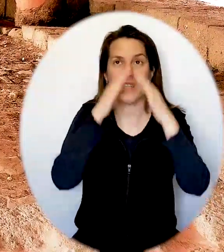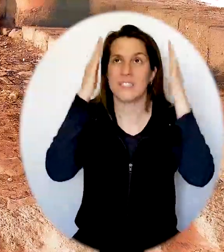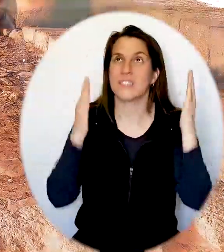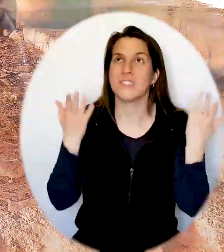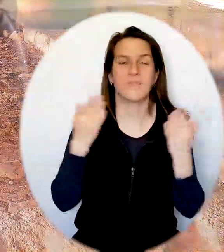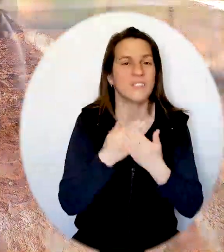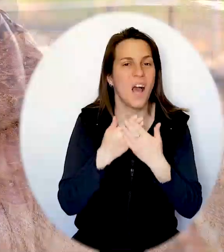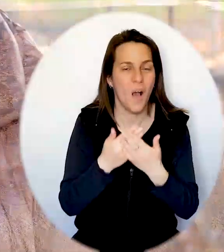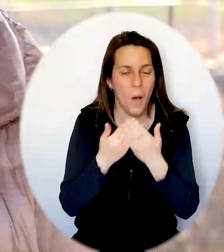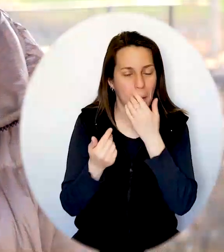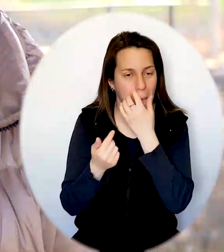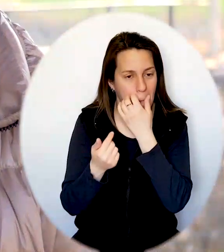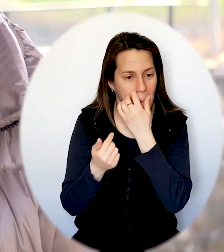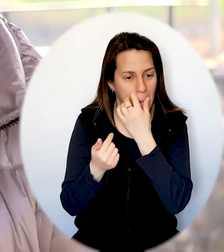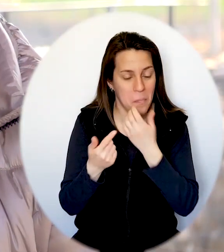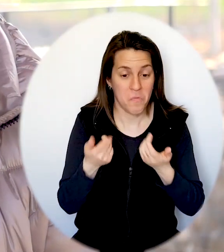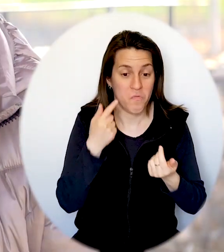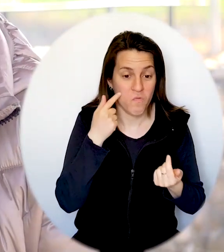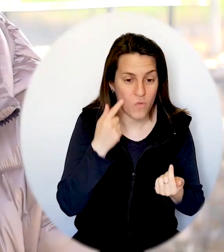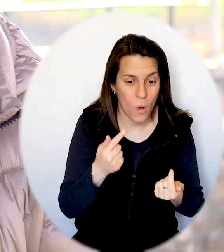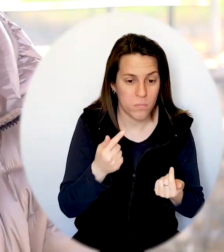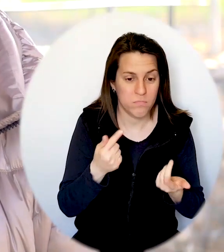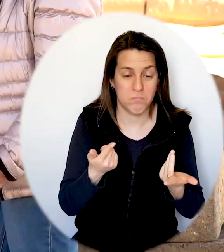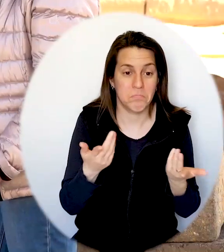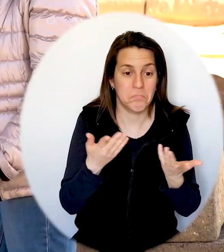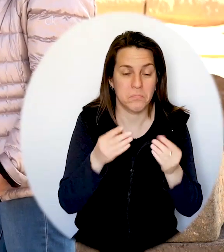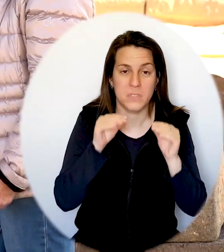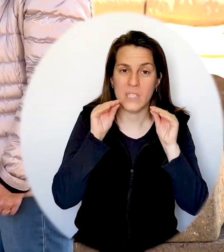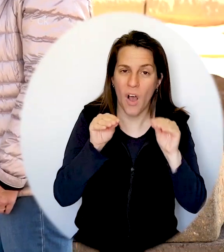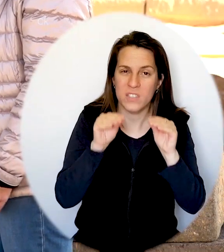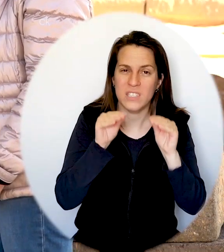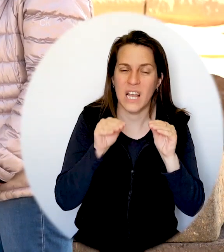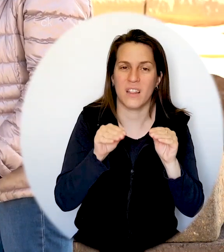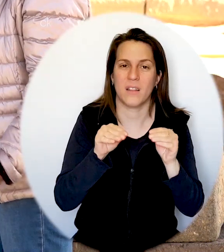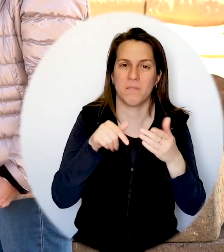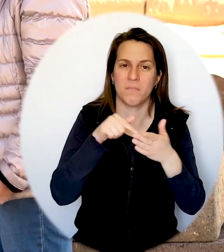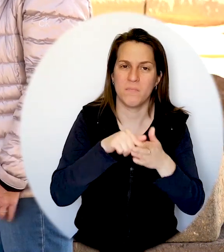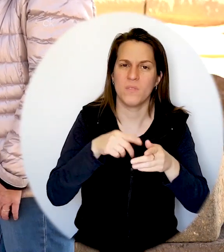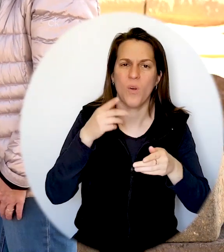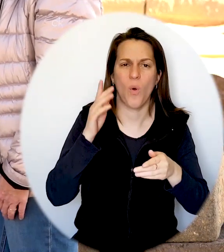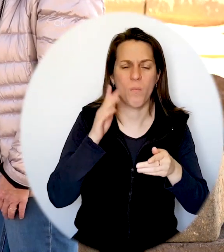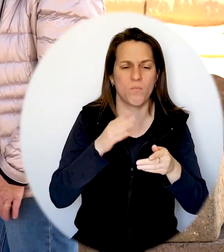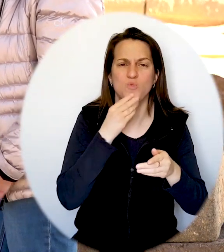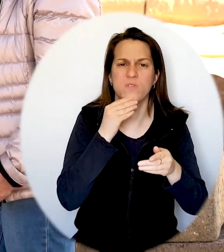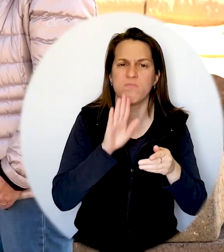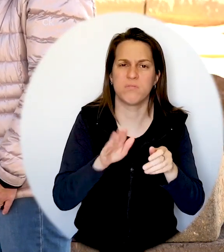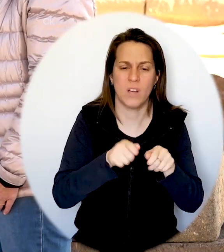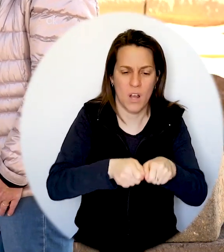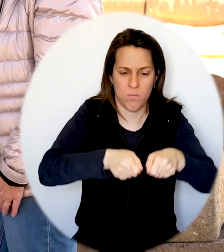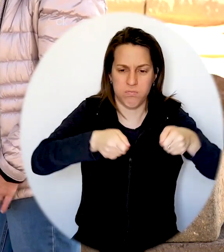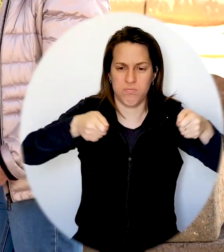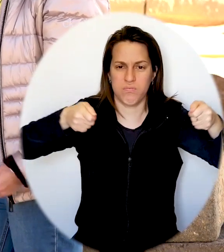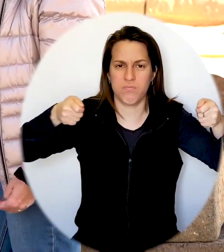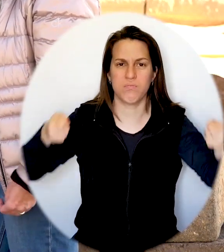temps, du deuxième temple, il était important que les gens sachent que ce qui était écrit dans la Torah, ils connaissent